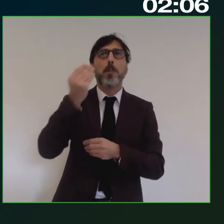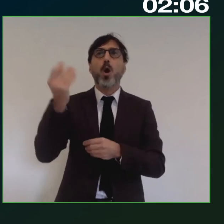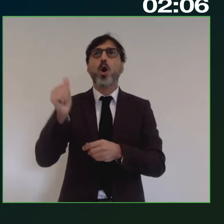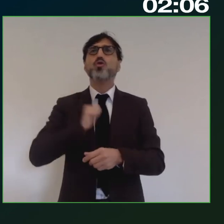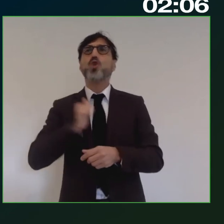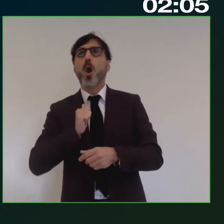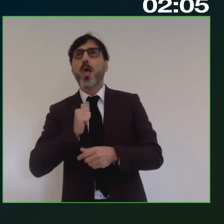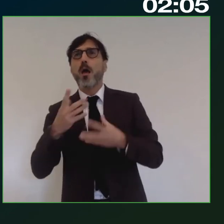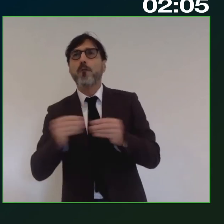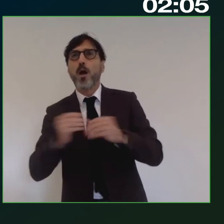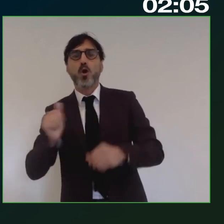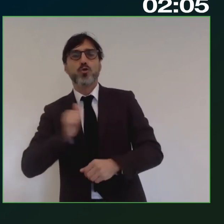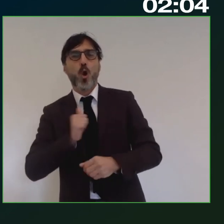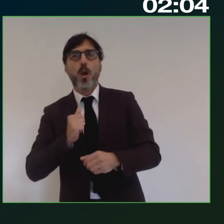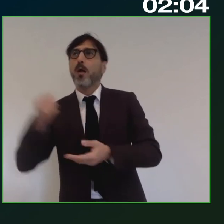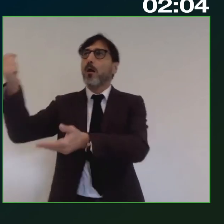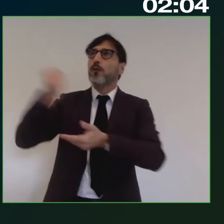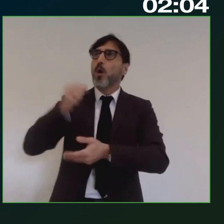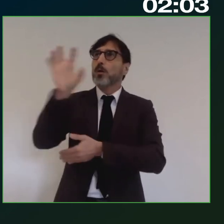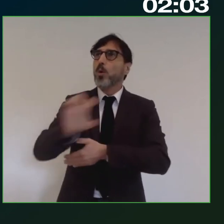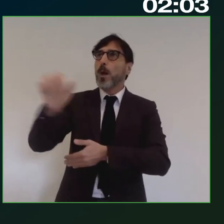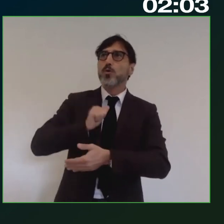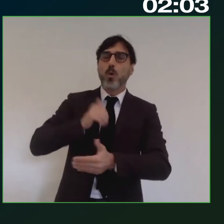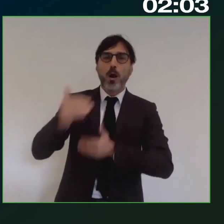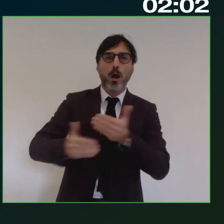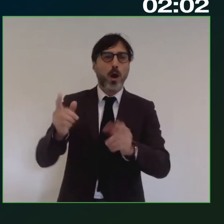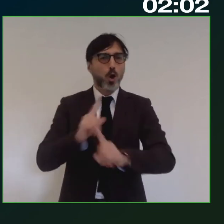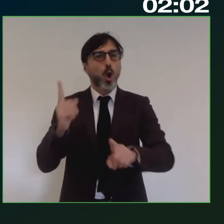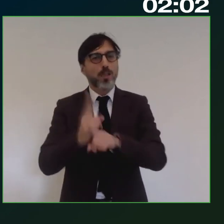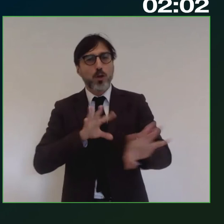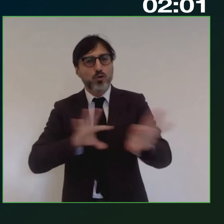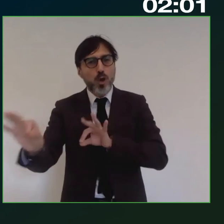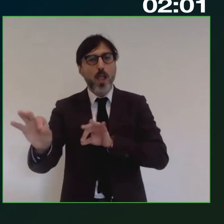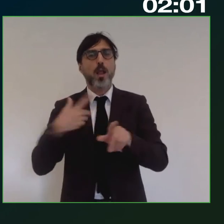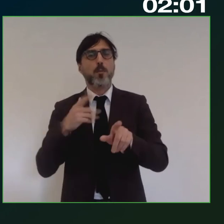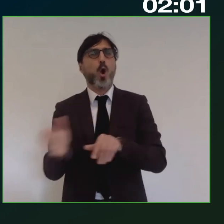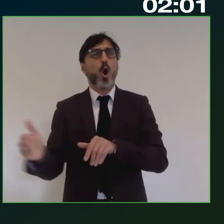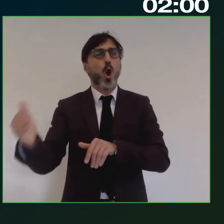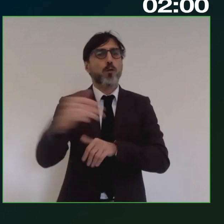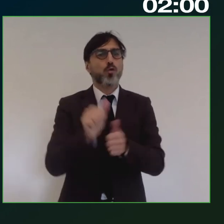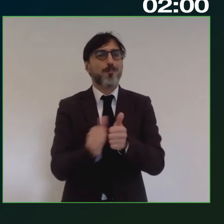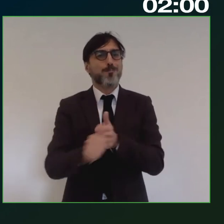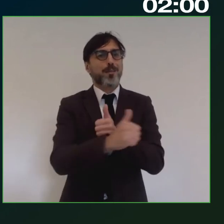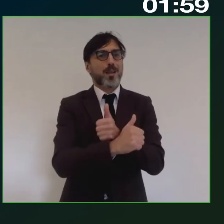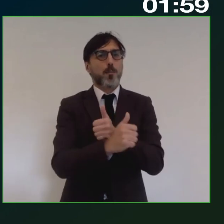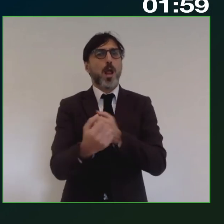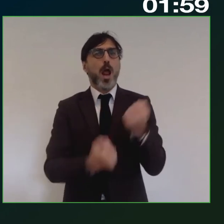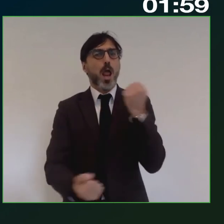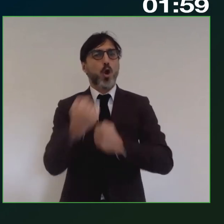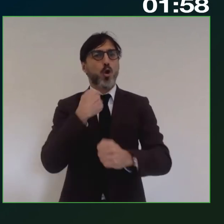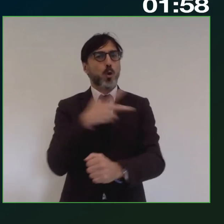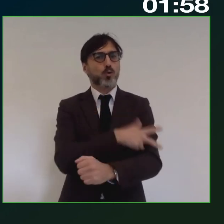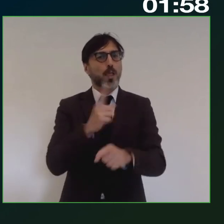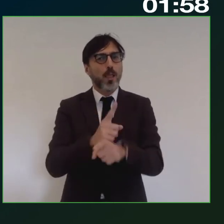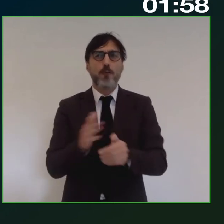da sole sui fondi europei e scegliere quindi di coinvolgere veramente concretamente il pertenariato economico e sociale